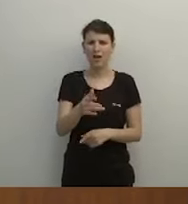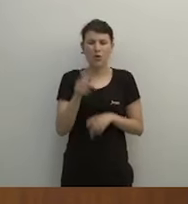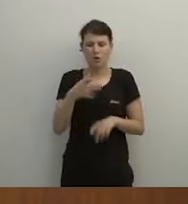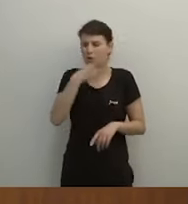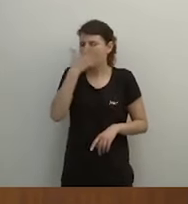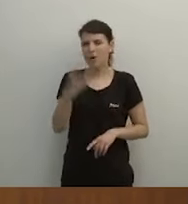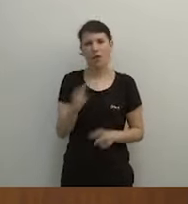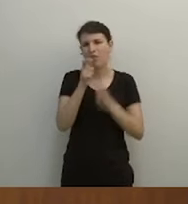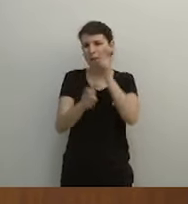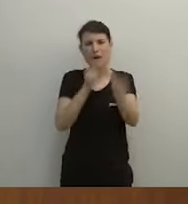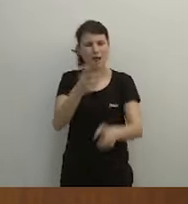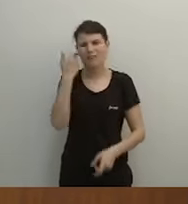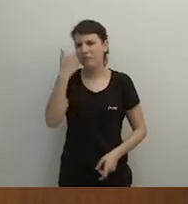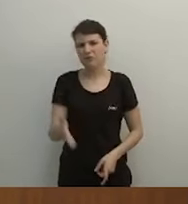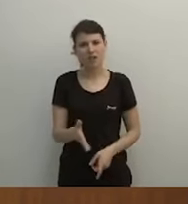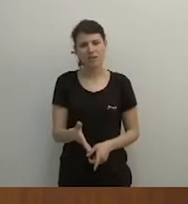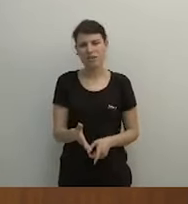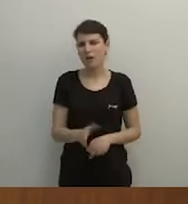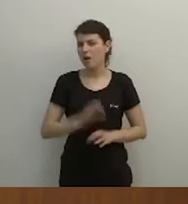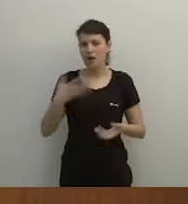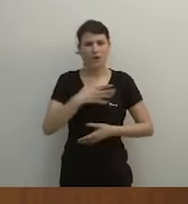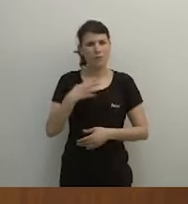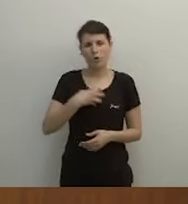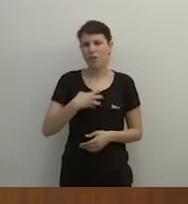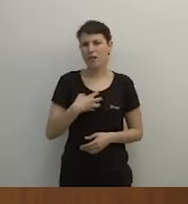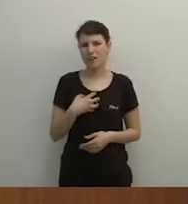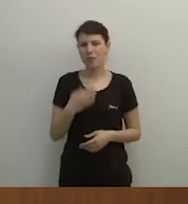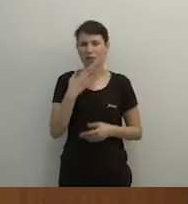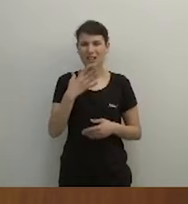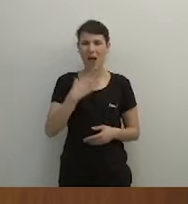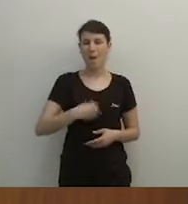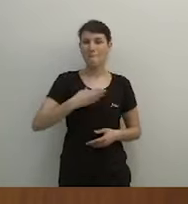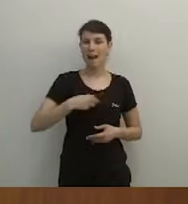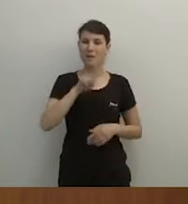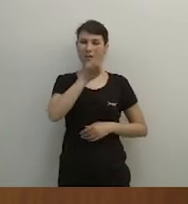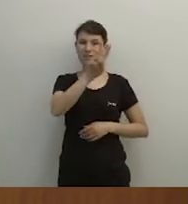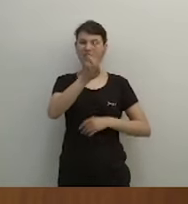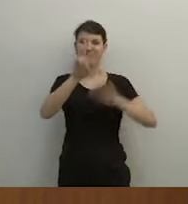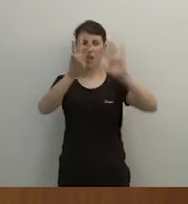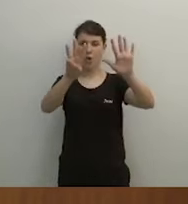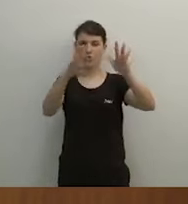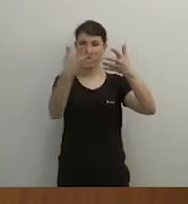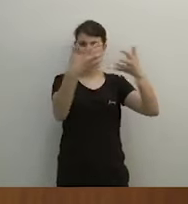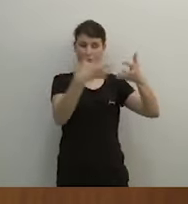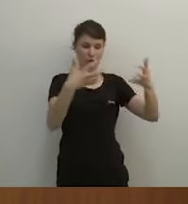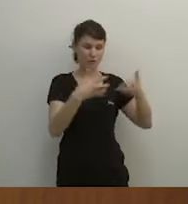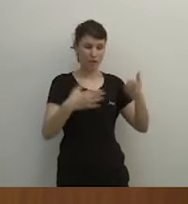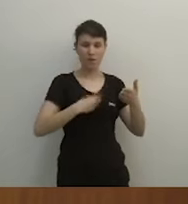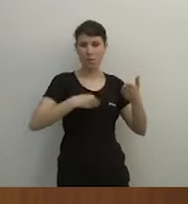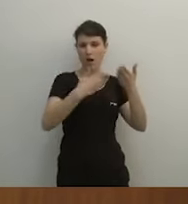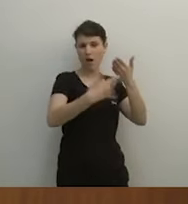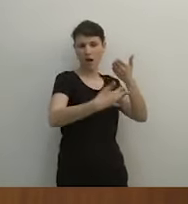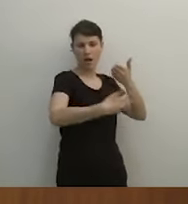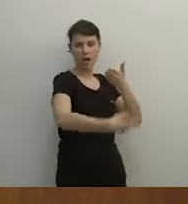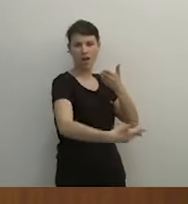una vergonya. Això és una vergonya. ni una sola paraula en 28 pàgines, ni una dels casos que estem denunciant,